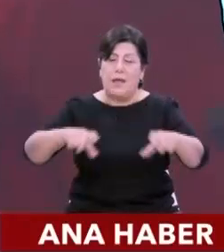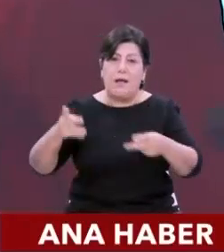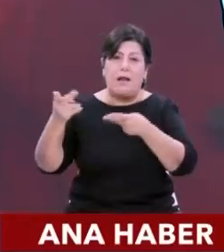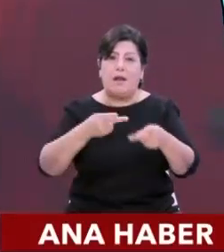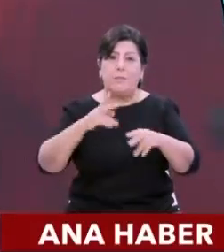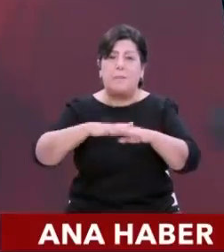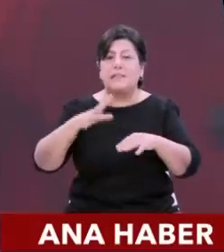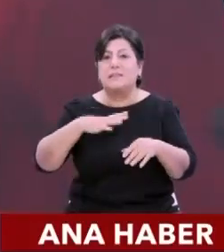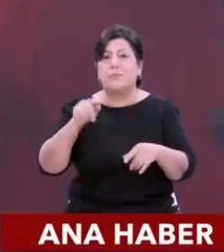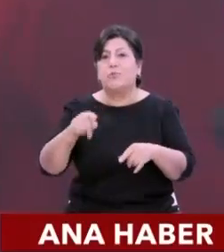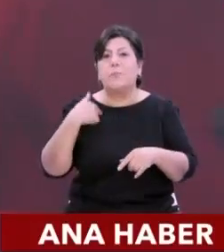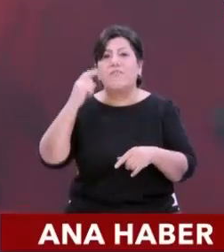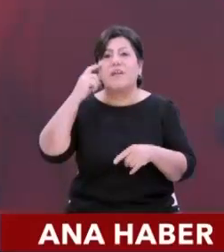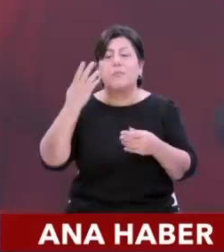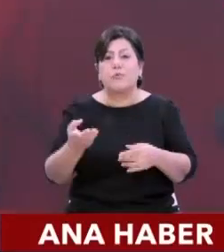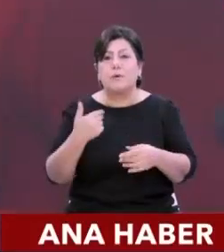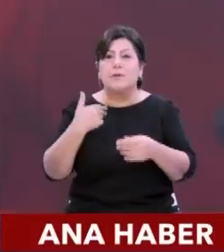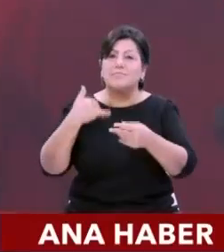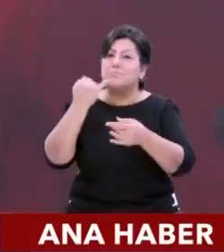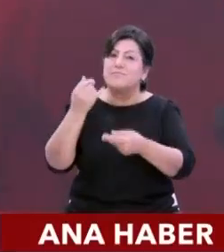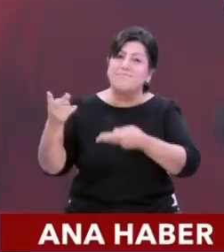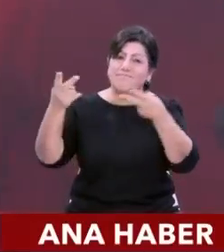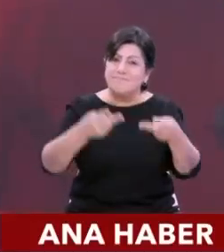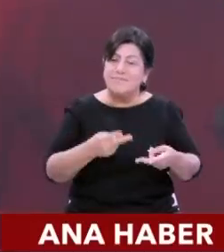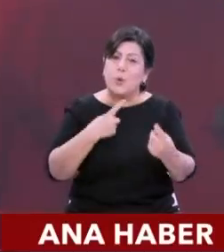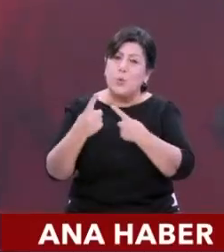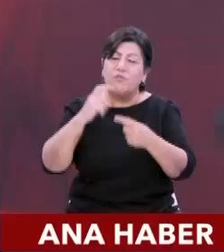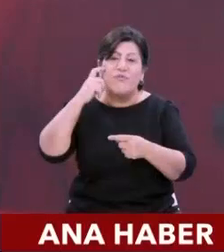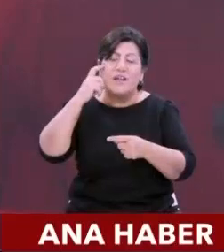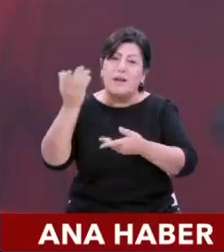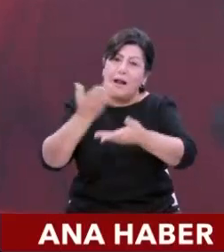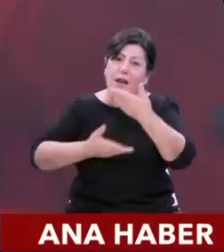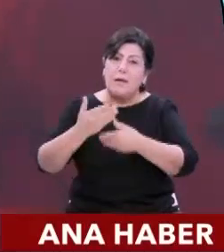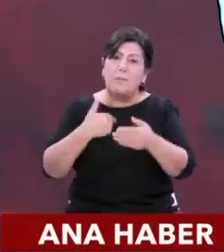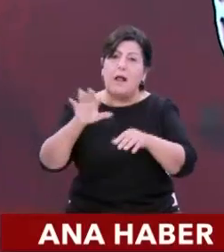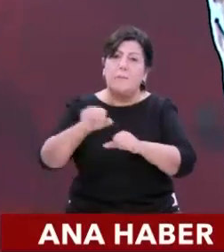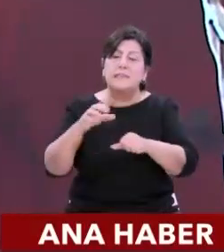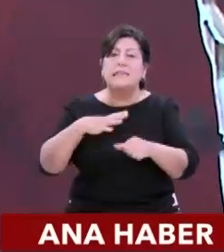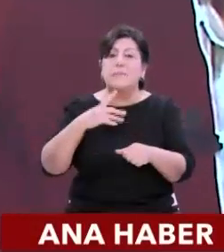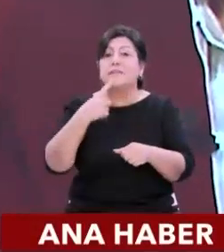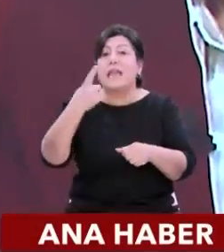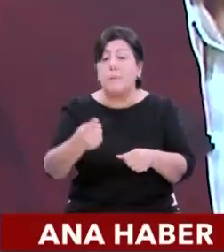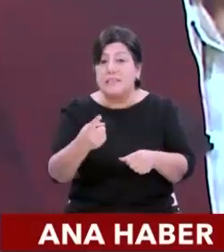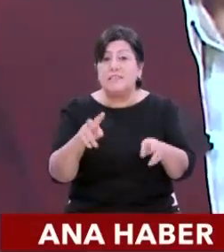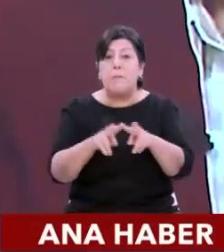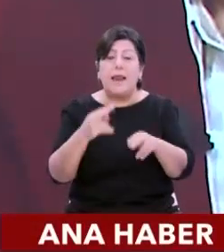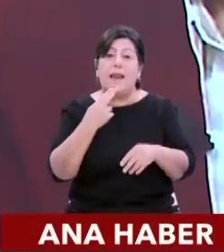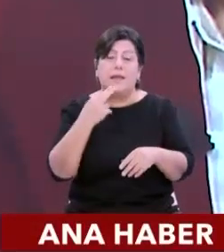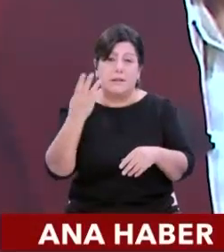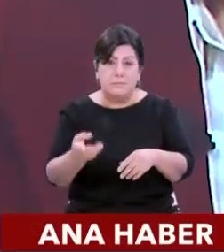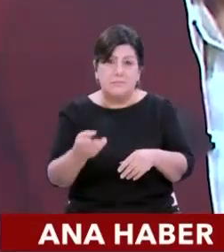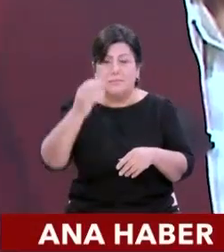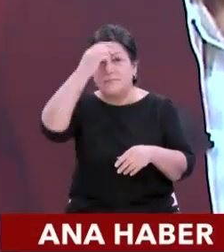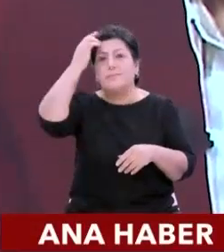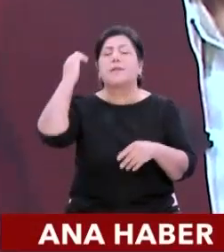fikrim benim fikrim buydu. Ağırlayıp onun fikirlerinden faydalanmak isterdim demiş Meral Hanım Ersan Şen'e.